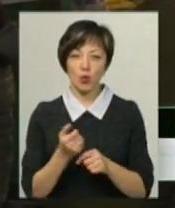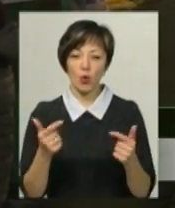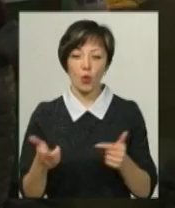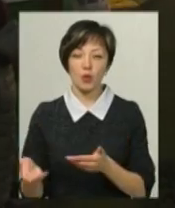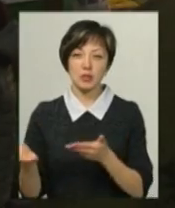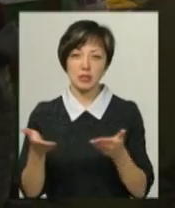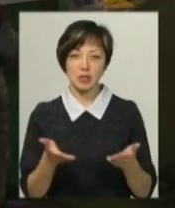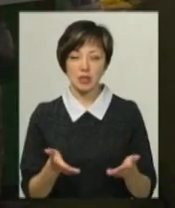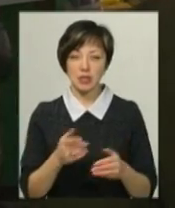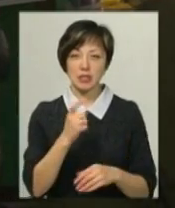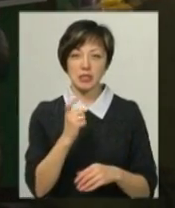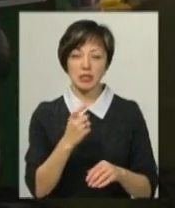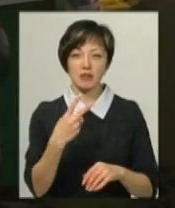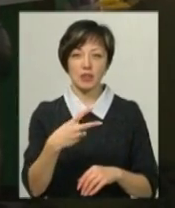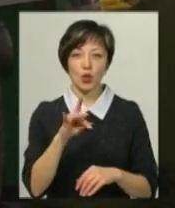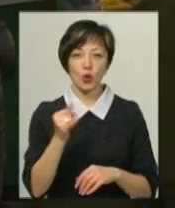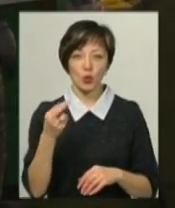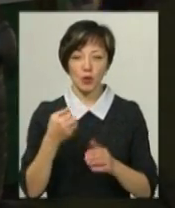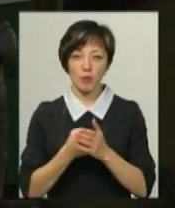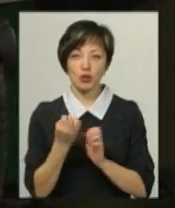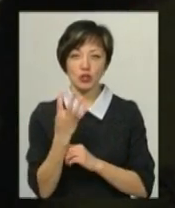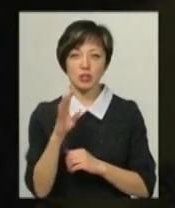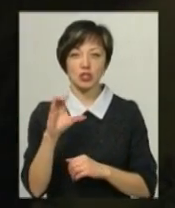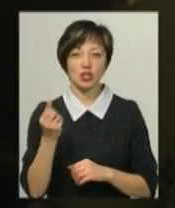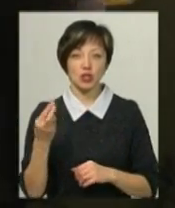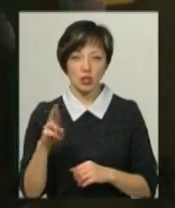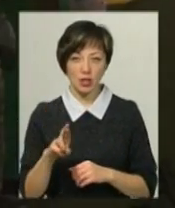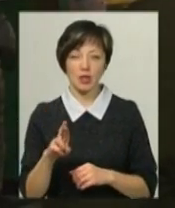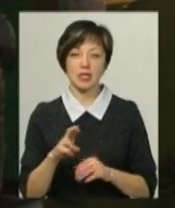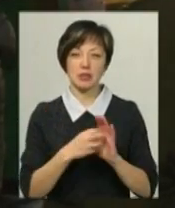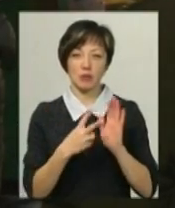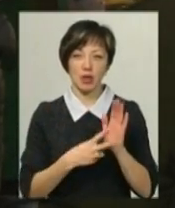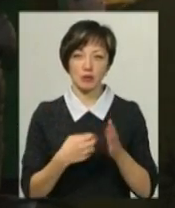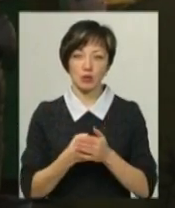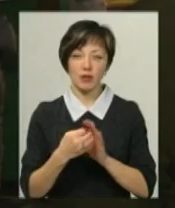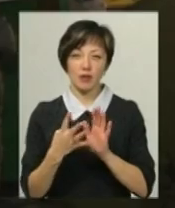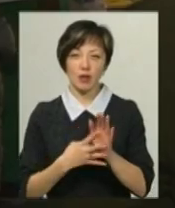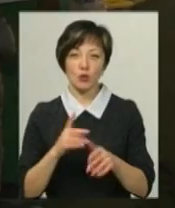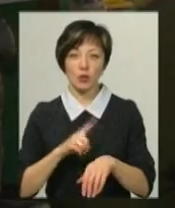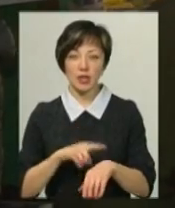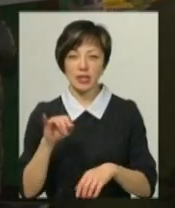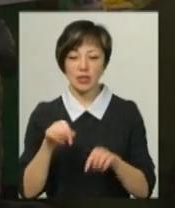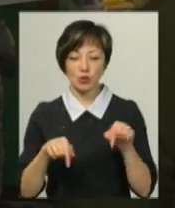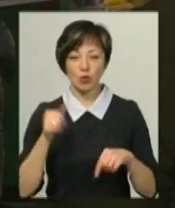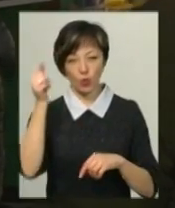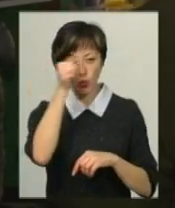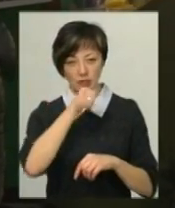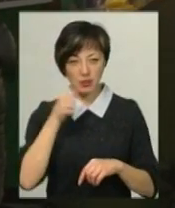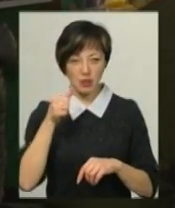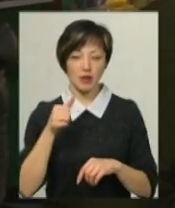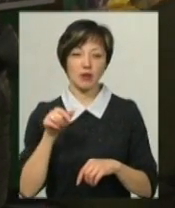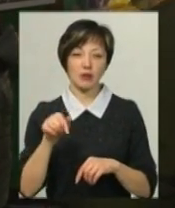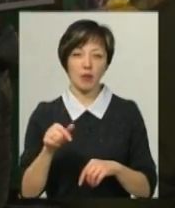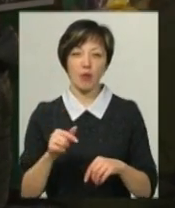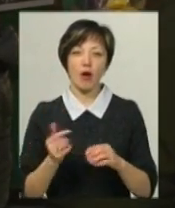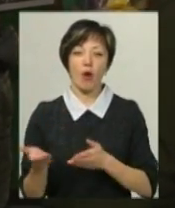працюватиме з 20 грудня по 14 січня, з 17-ї по 19-ї годину. І цьогоріч по гостині є